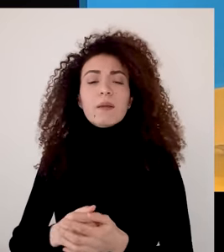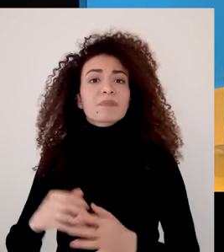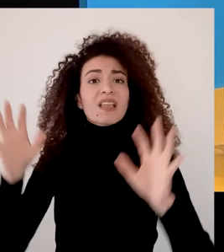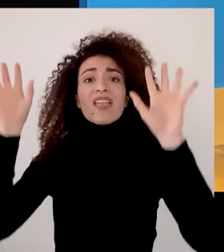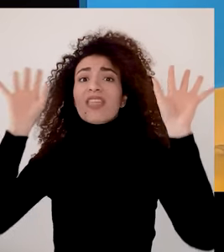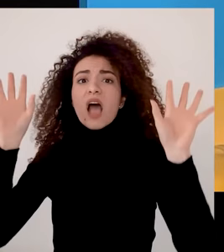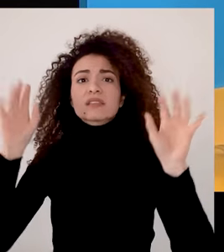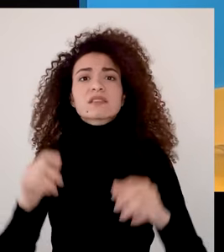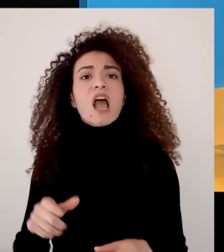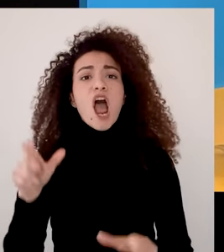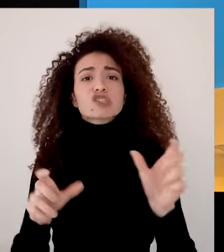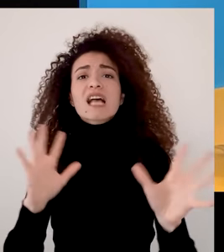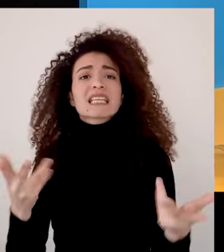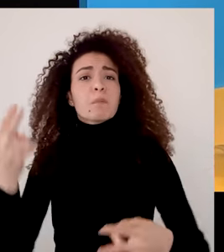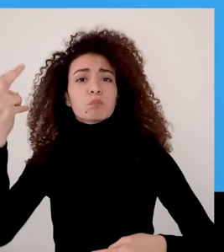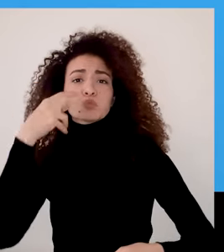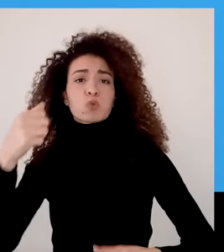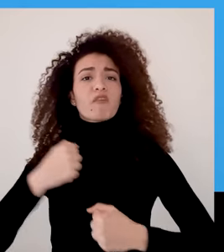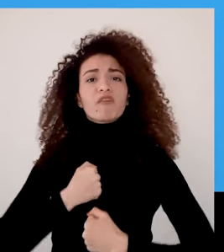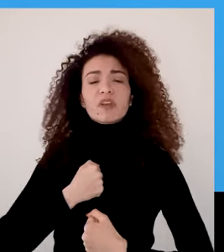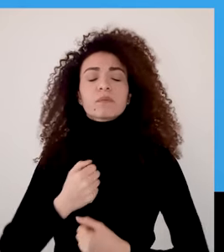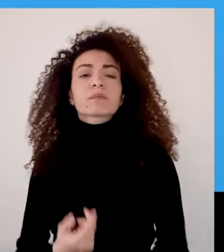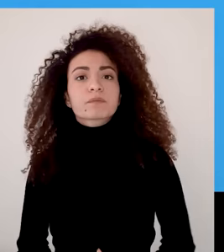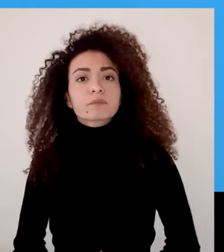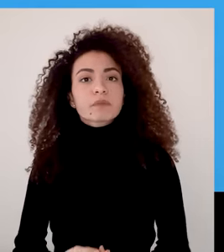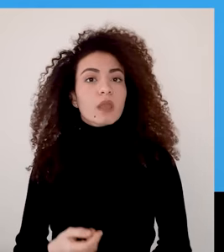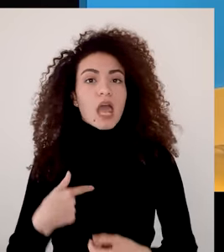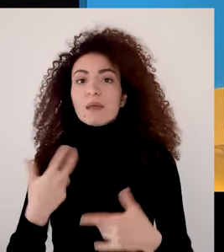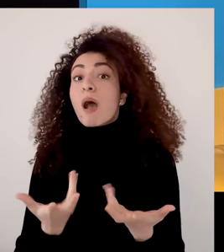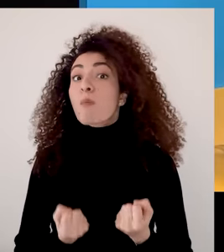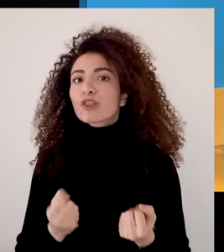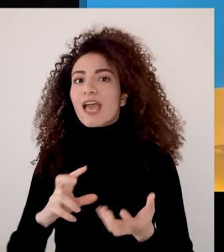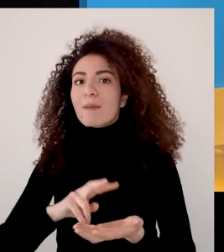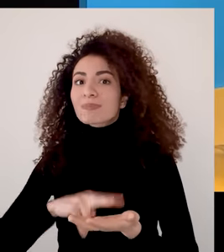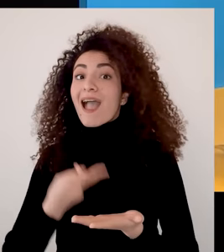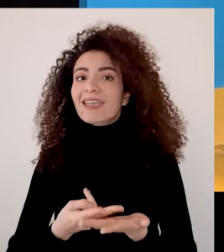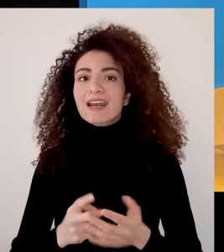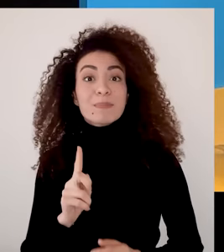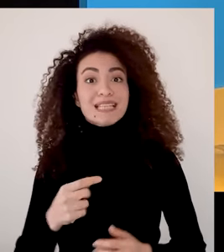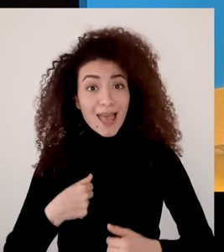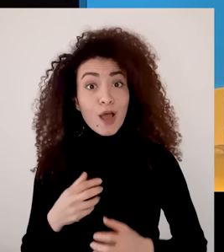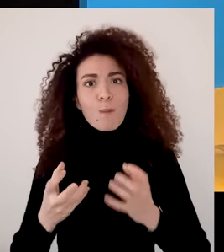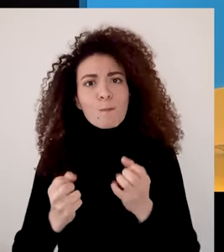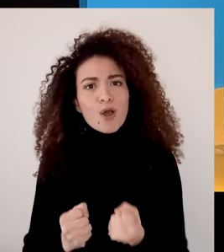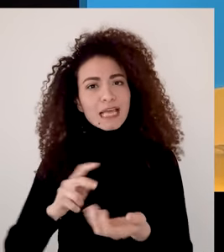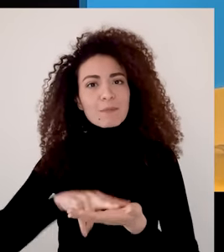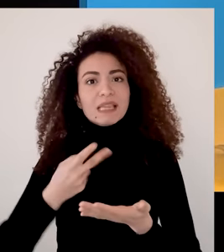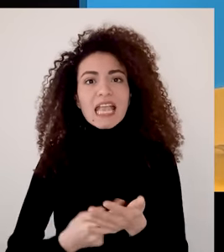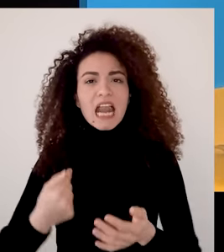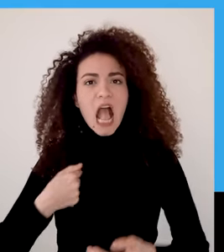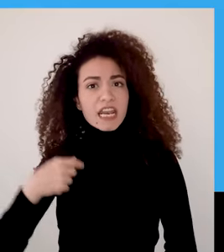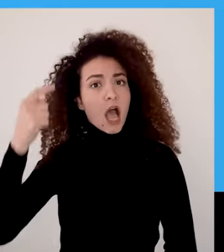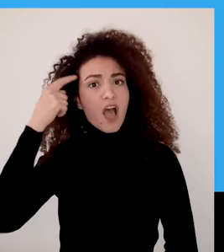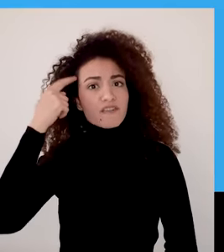الاقتصاد، طأس رأي الآخرين فيه وإرادة الآخرين بالتعاون بس يمكنني التحكم بأفكاري